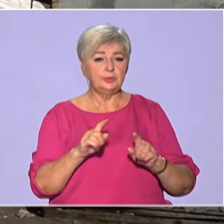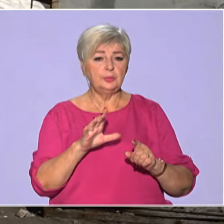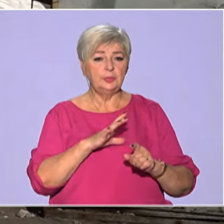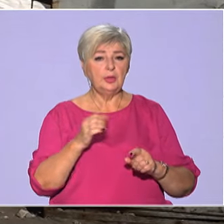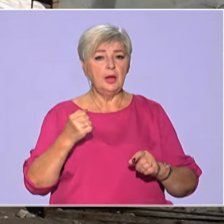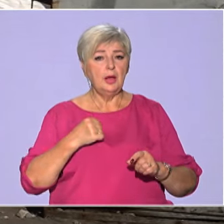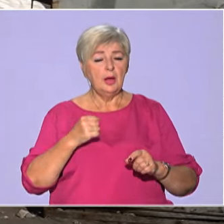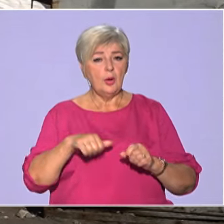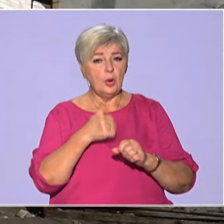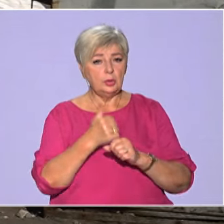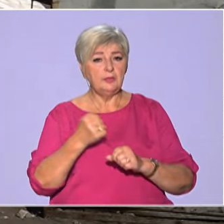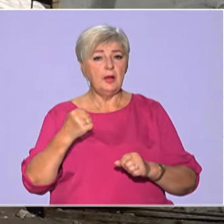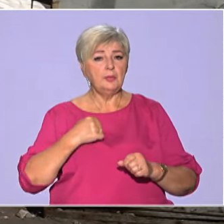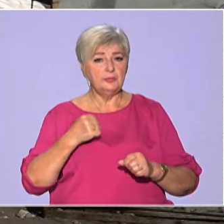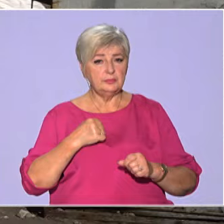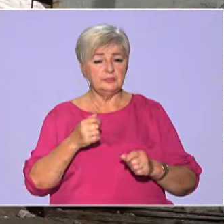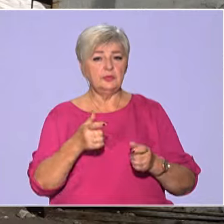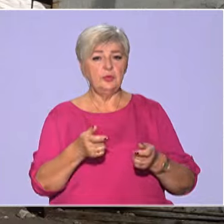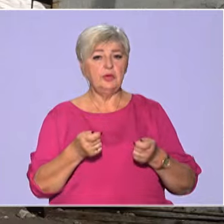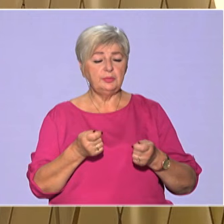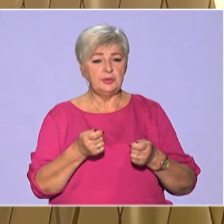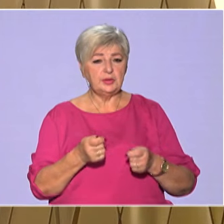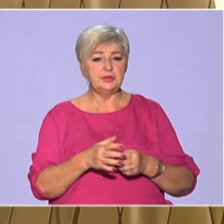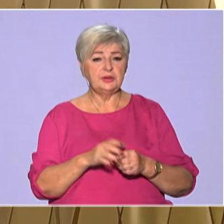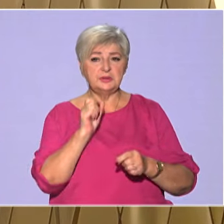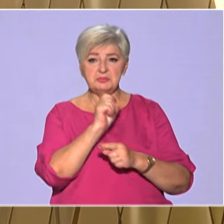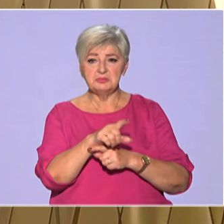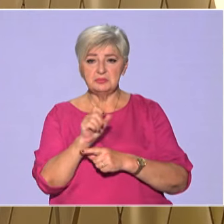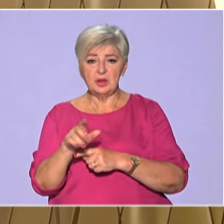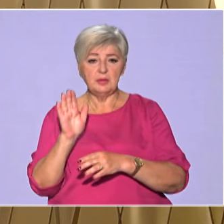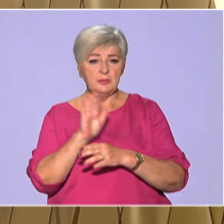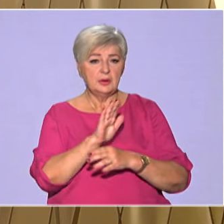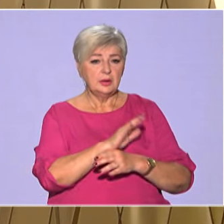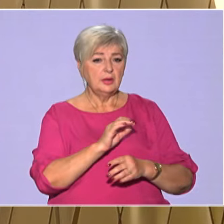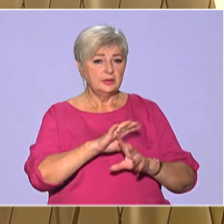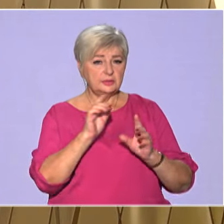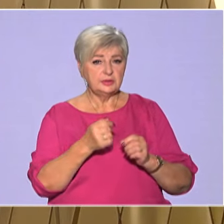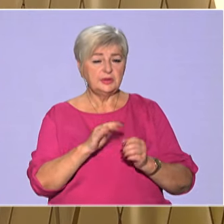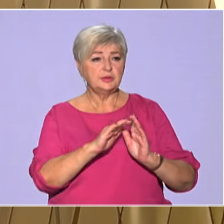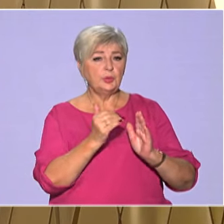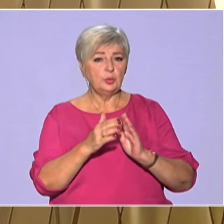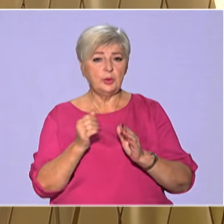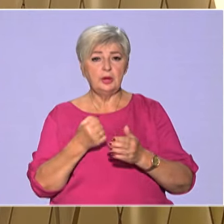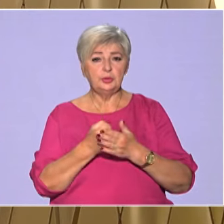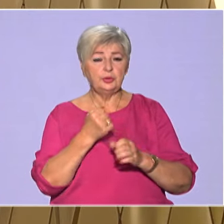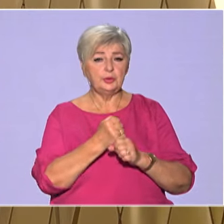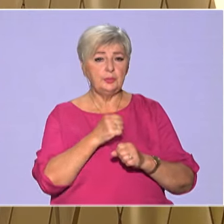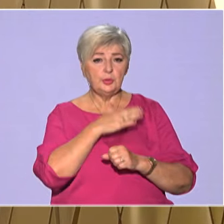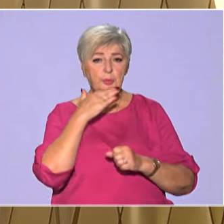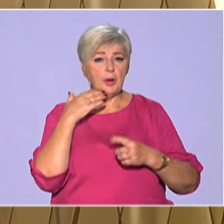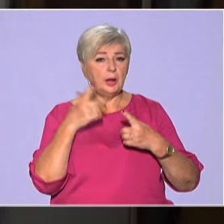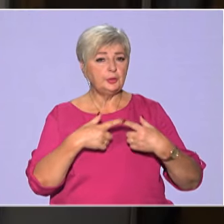військової адміністрації, дав вказівки всім службам. Це спонукало до роботи багато організацій